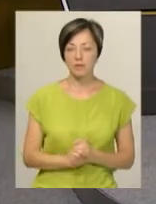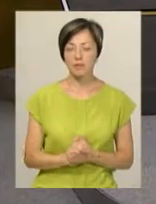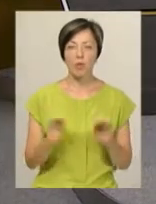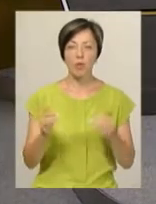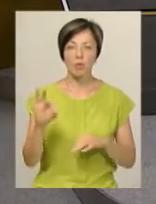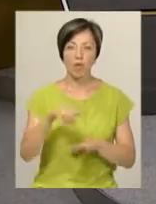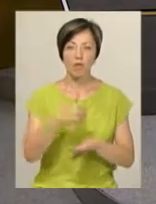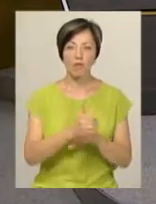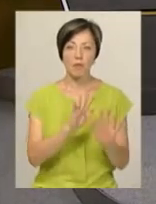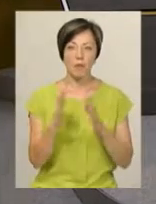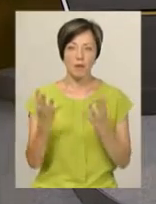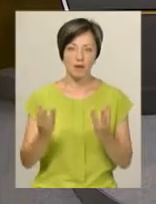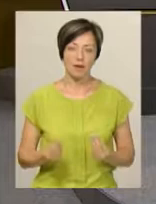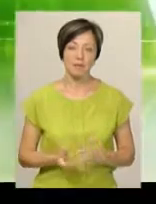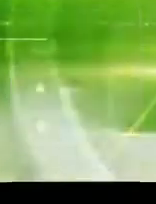Коротко про головні подіяння.